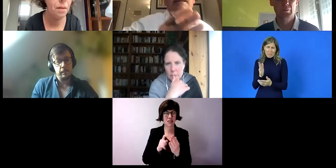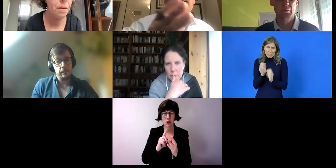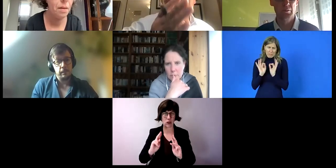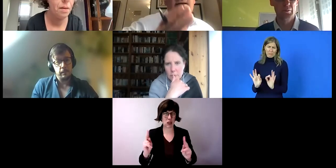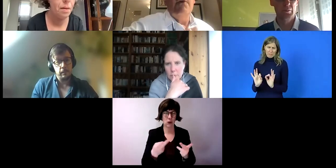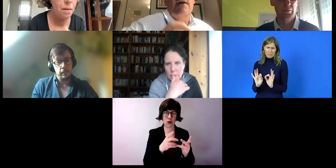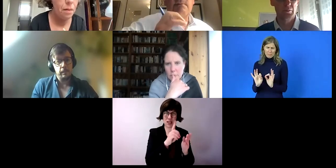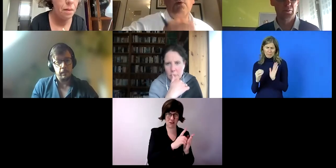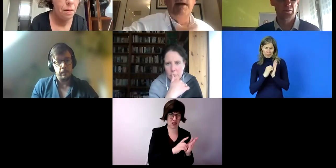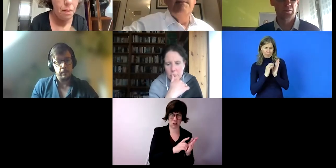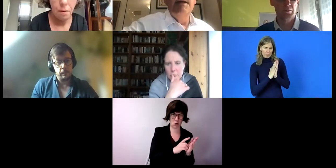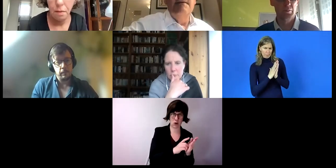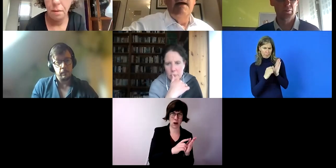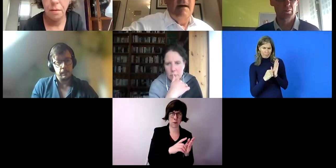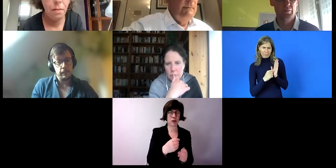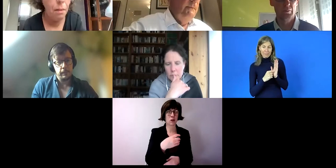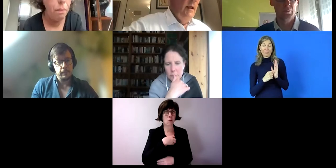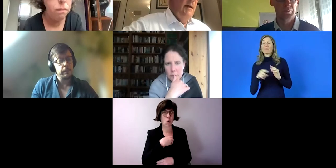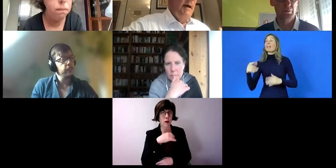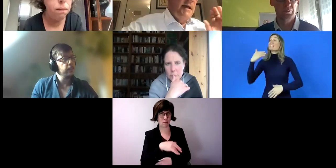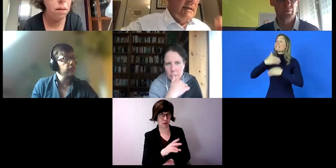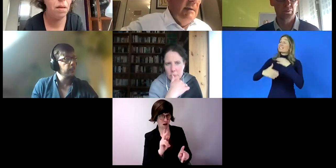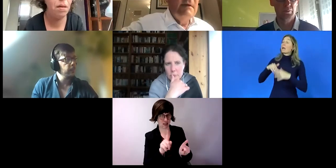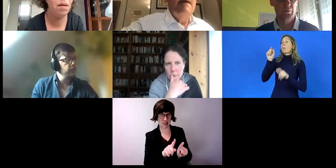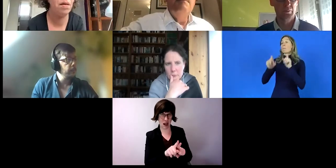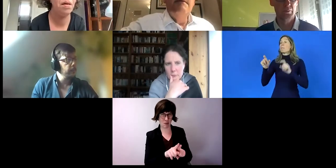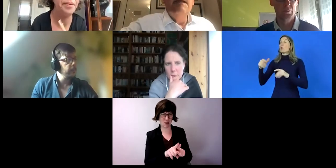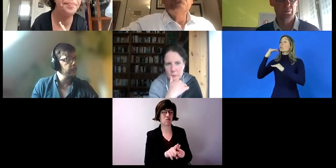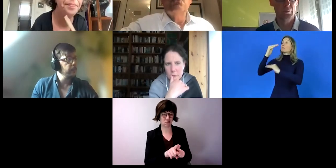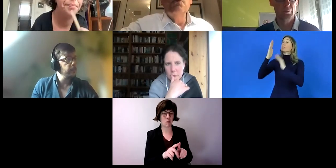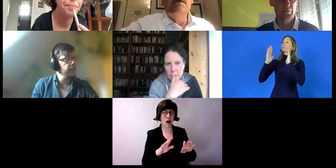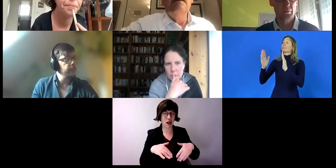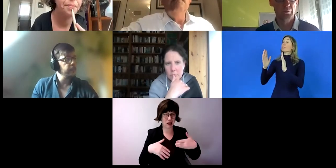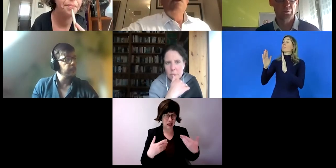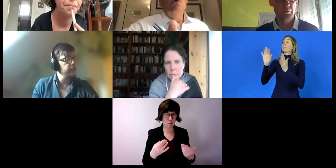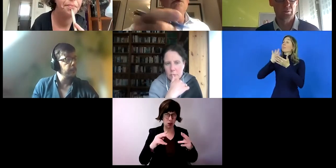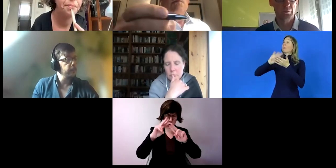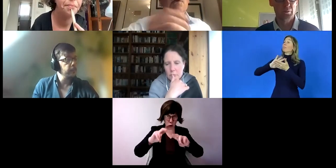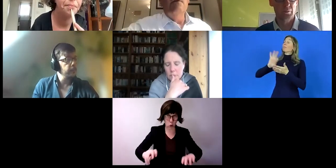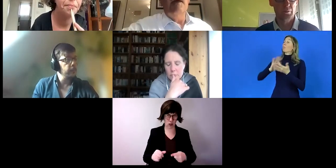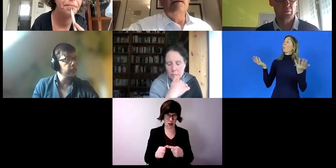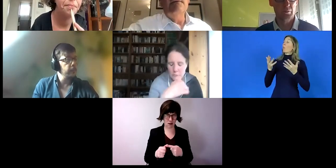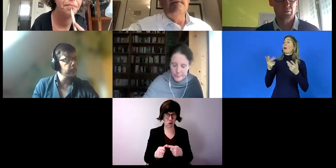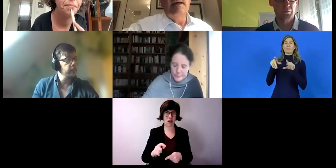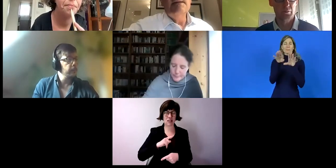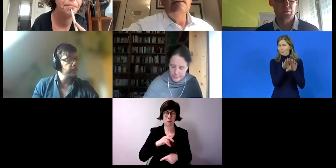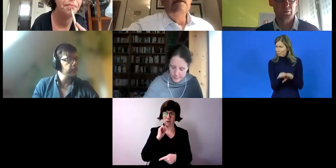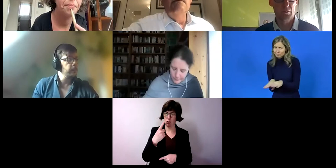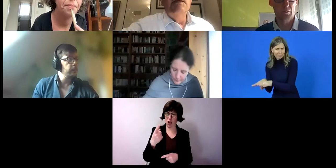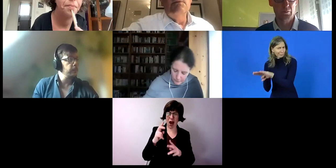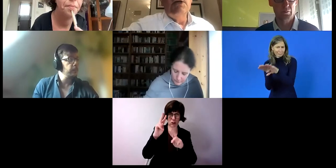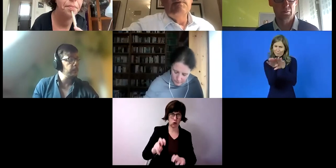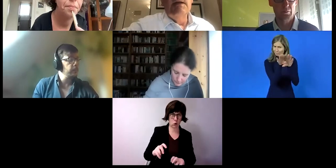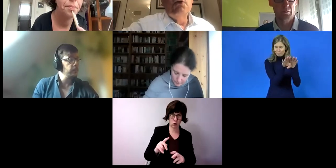Also das sind einfach Probleme, die wir haben, aber es gibt immer wieder Studien und ich möchte auf eine verweisen,